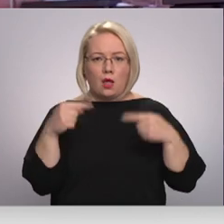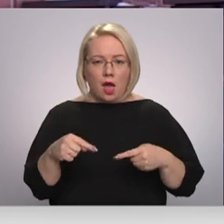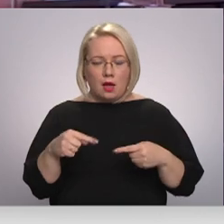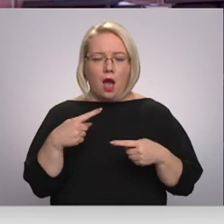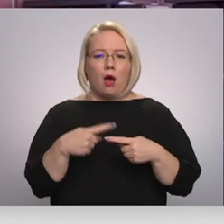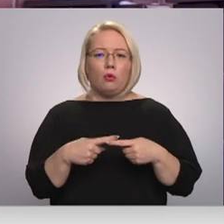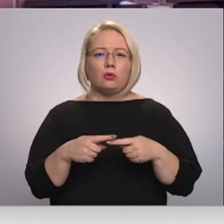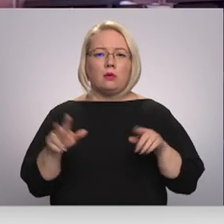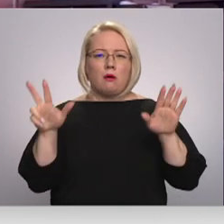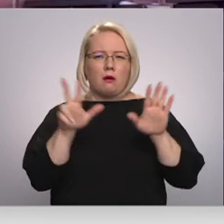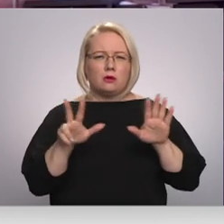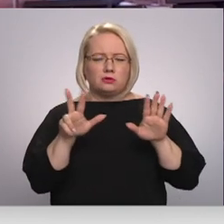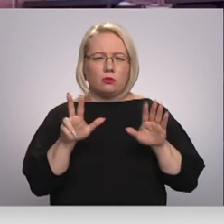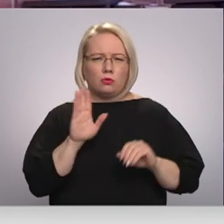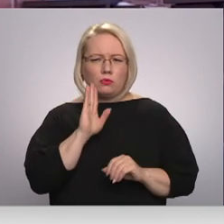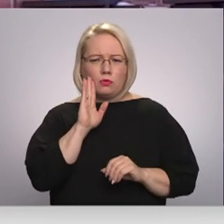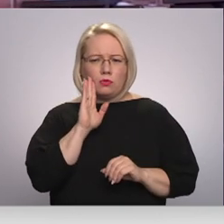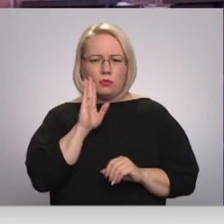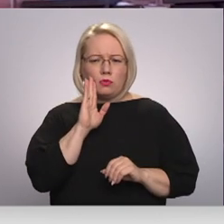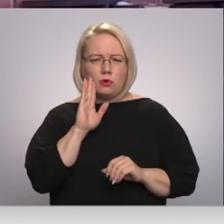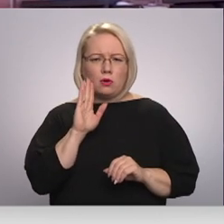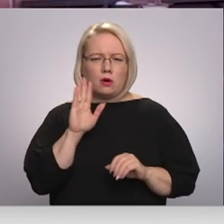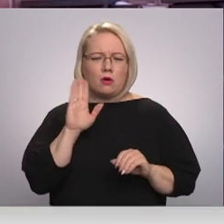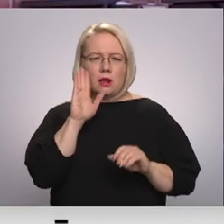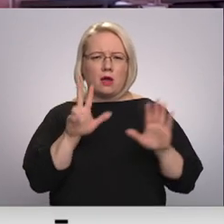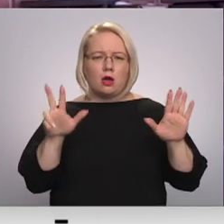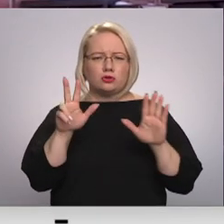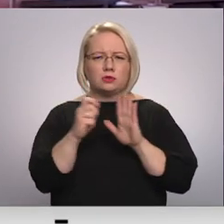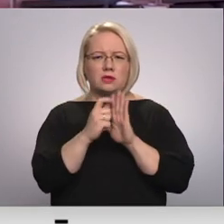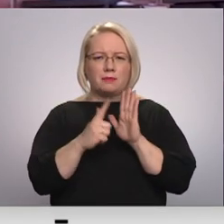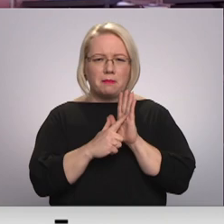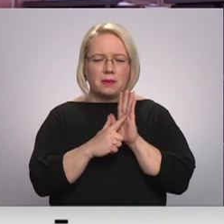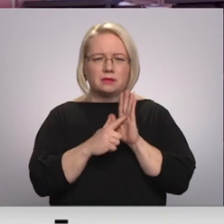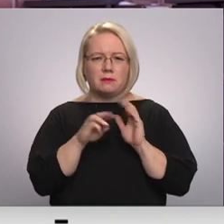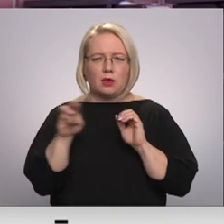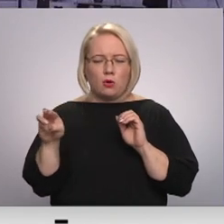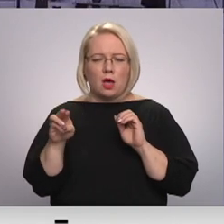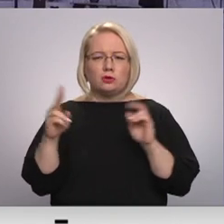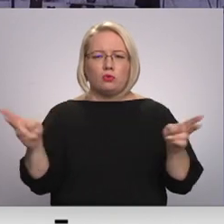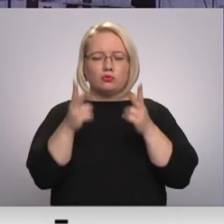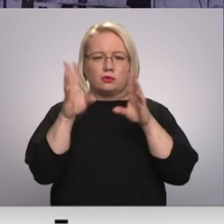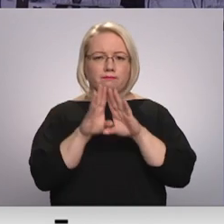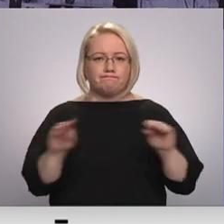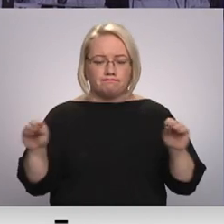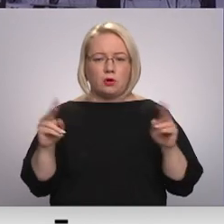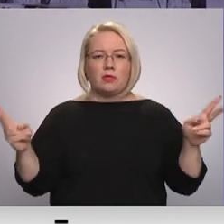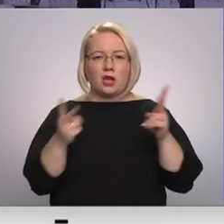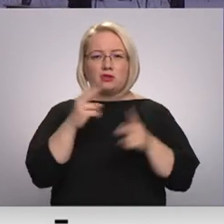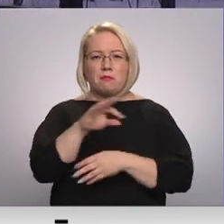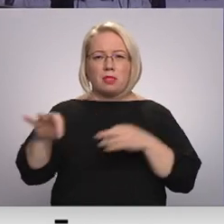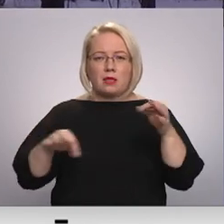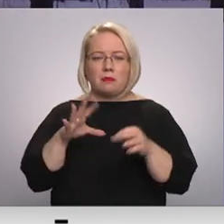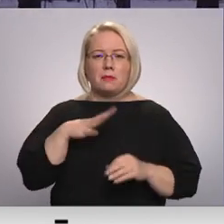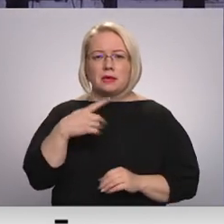.17. ugunsgrēks tika lokalizēts. Teikšanas platība kopumā